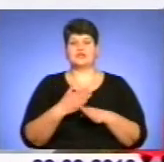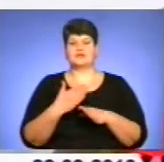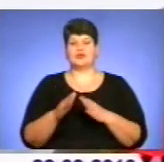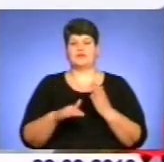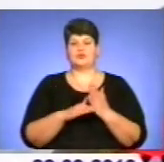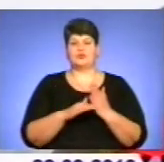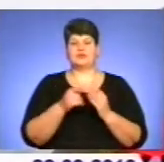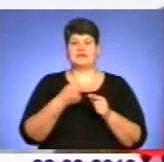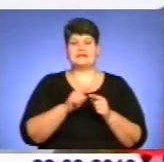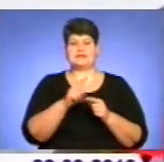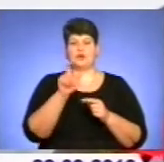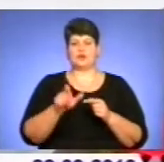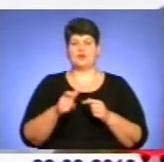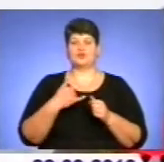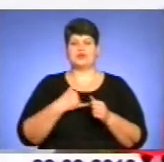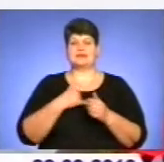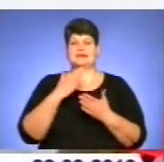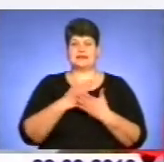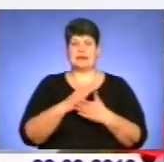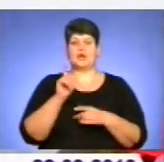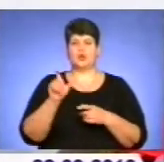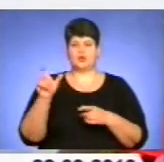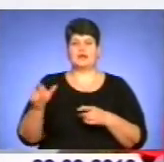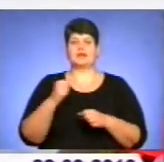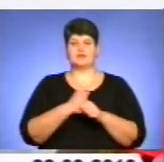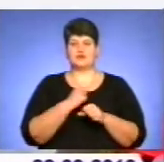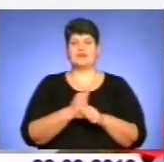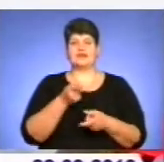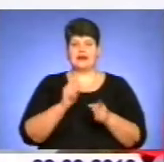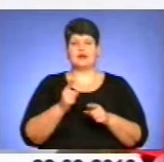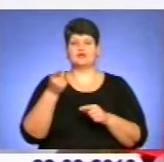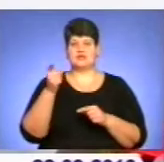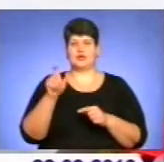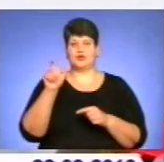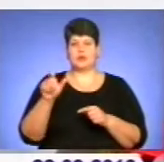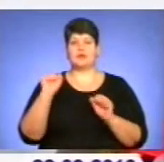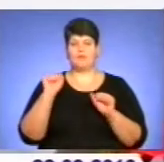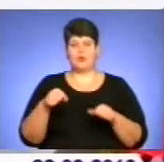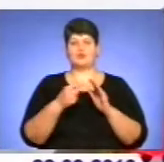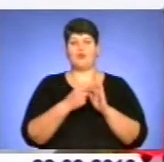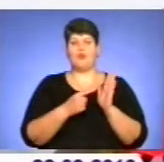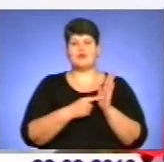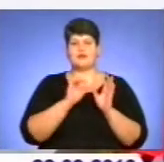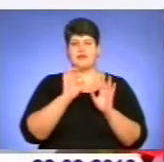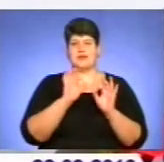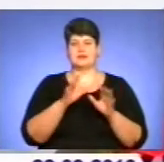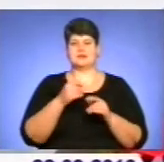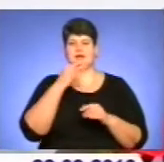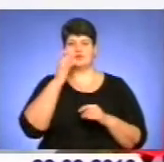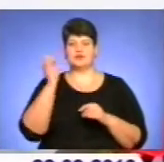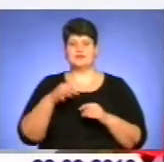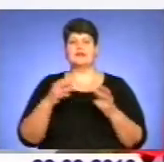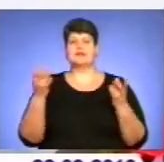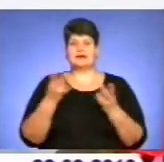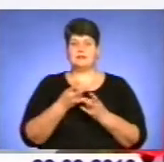допоможе цій людині. У нас є люди, які реально працювали з цією людиною, які можуть поділитися досвідом. Треба